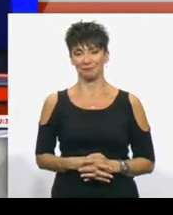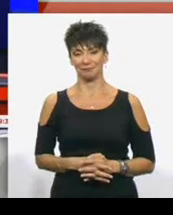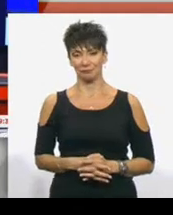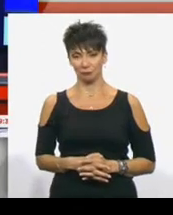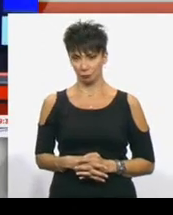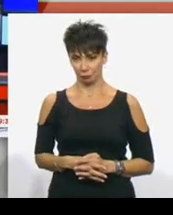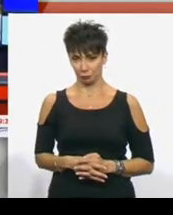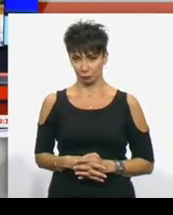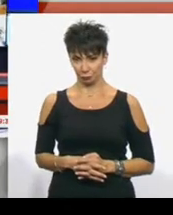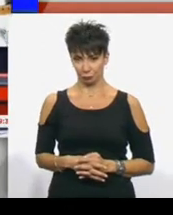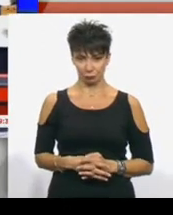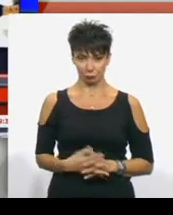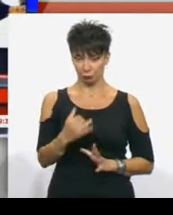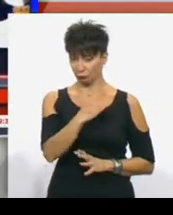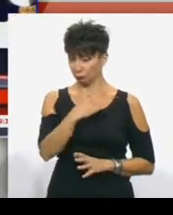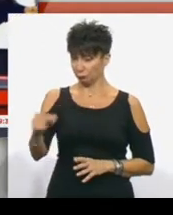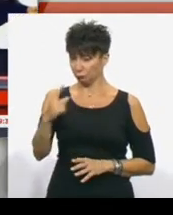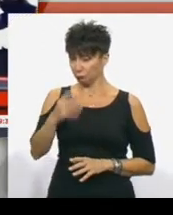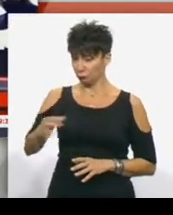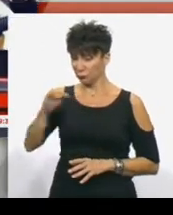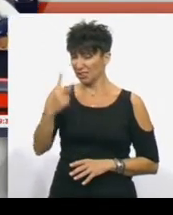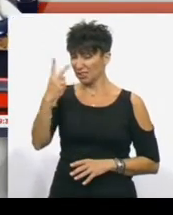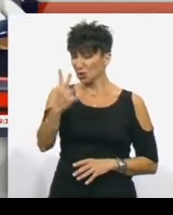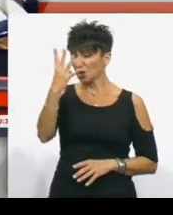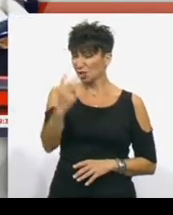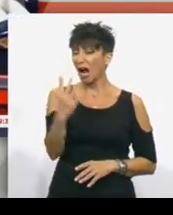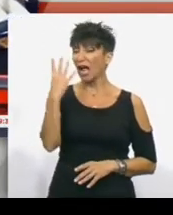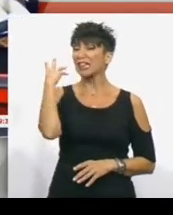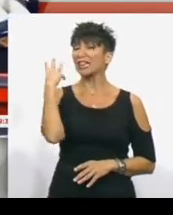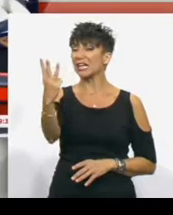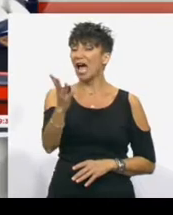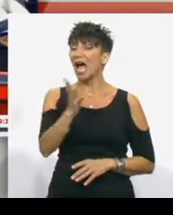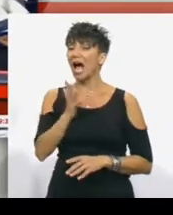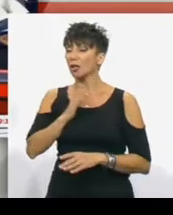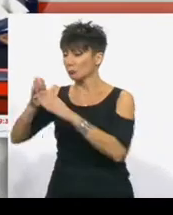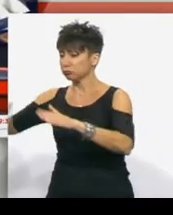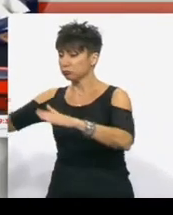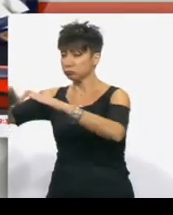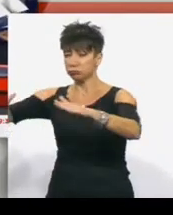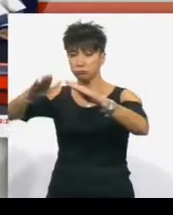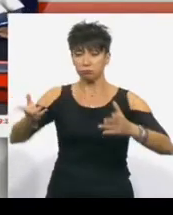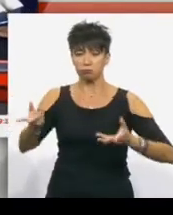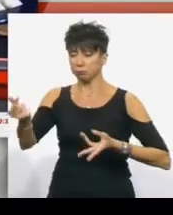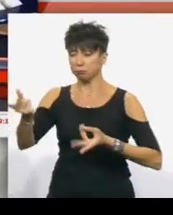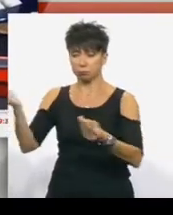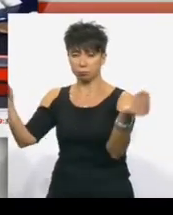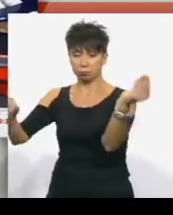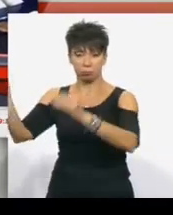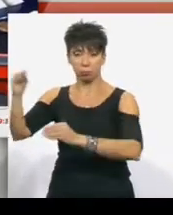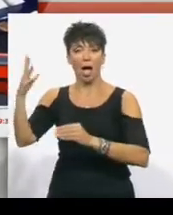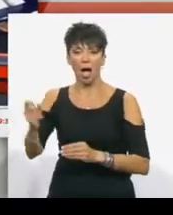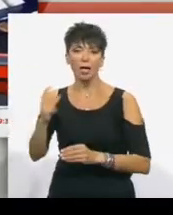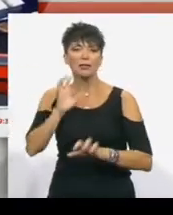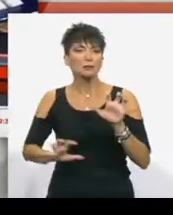Στην Λέσβο τώρα κυρίες και κύριοι τα 243 έφτασαν τα κρούσματα που έχουν εντοπιστεί όπως ακούσατε στη νέα δομή στο Καράτεπέ. Οι αρχές αναζητούν και όσους δεν έχουν εγκατασταθεί ακόμη στον